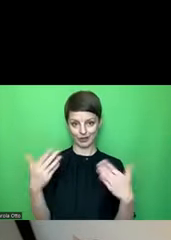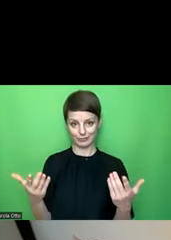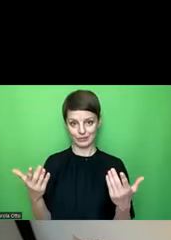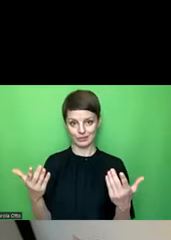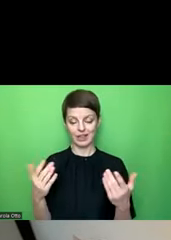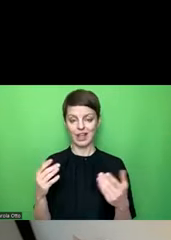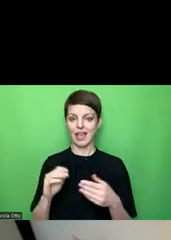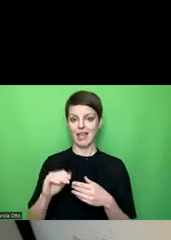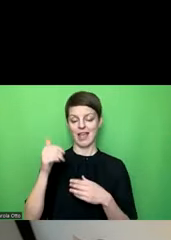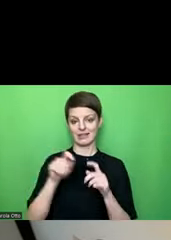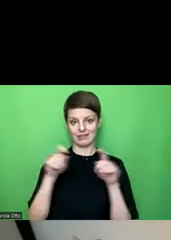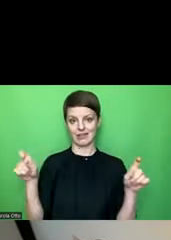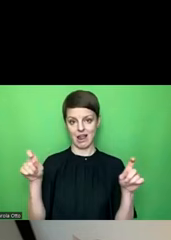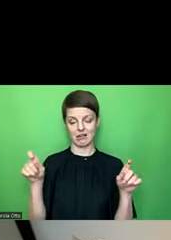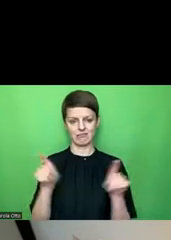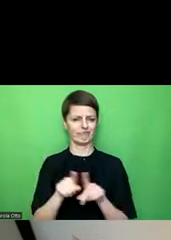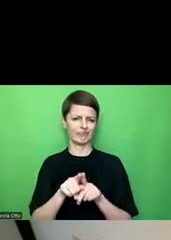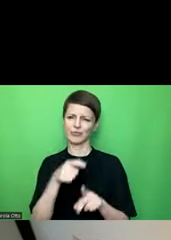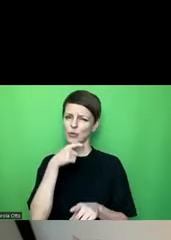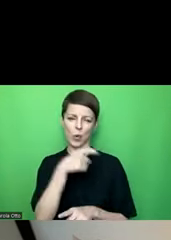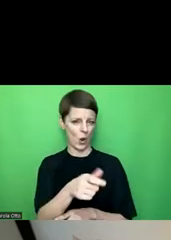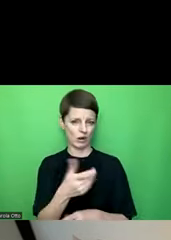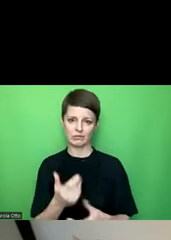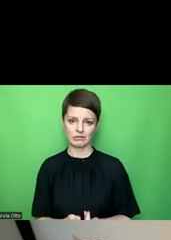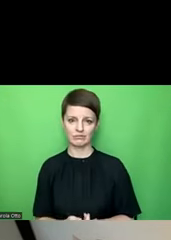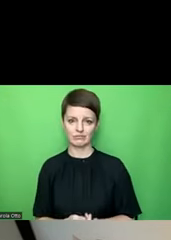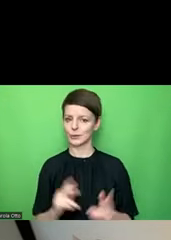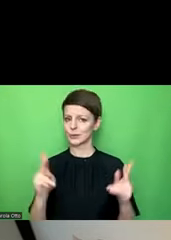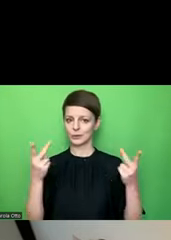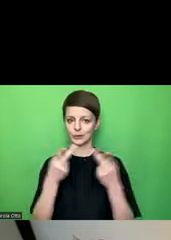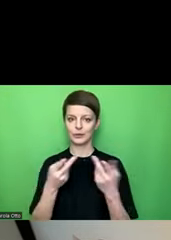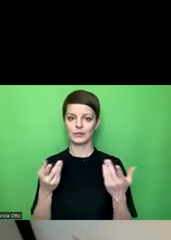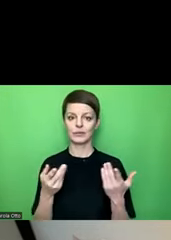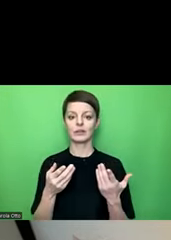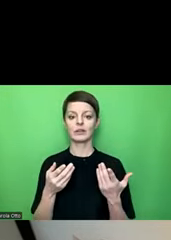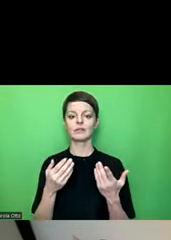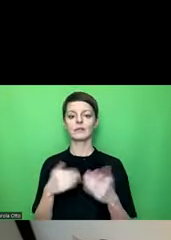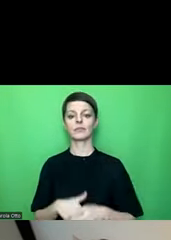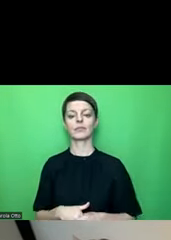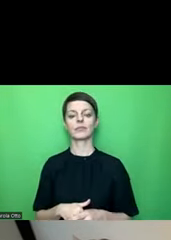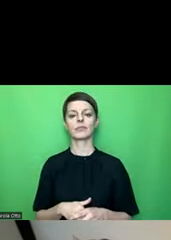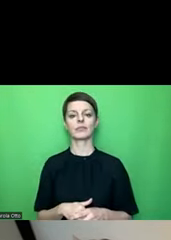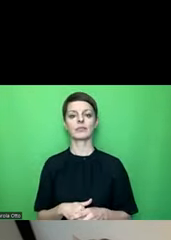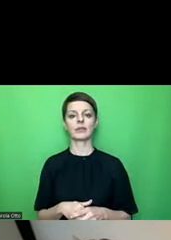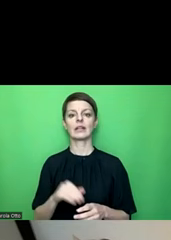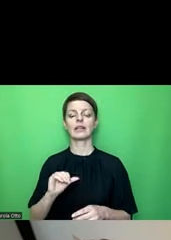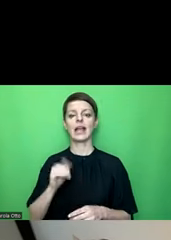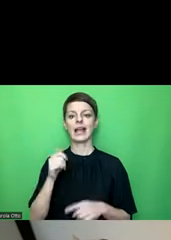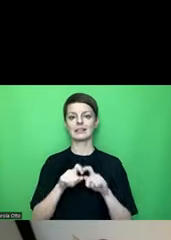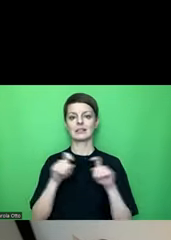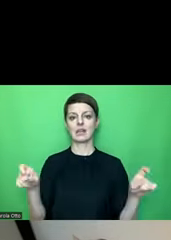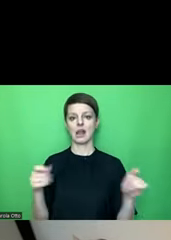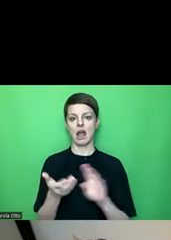ersten Zeile stehen, so wie bei Word auch. Wenn ich die weg mache, dann wird es einfach herausgenommen, diese erste Zeile.